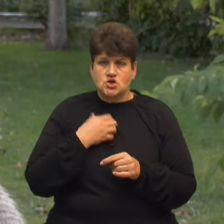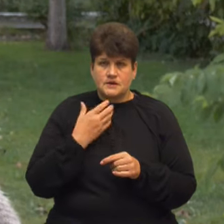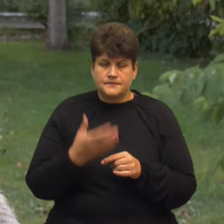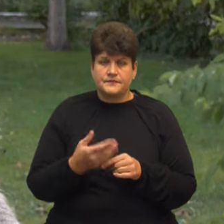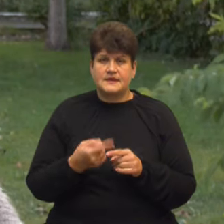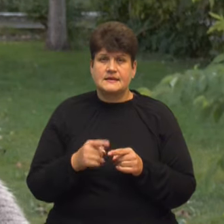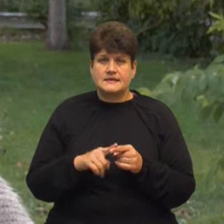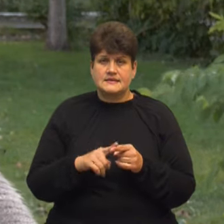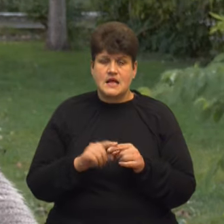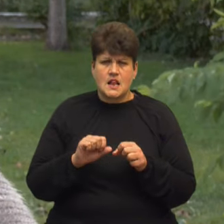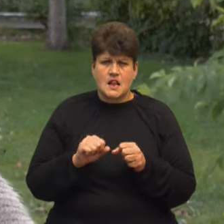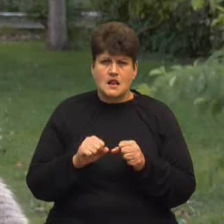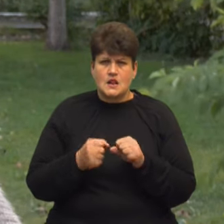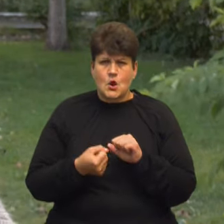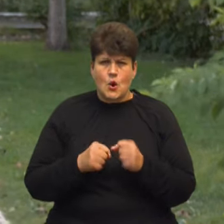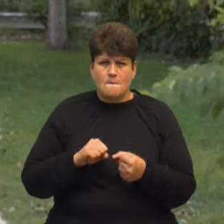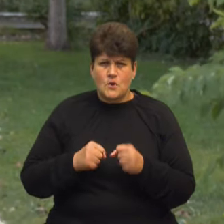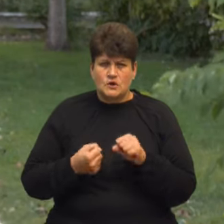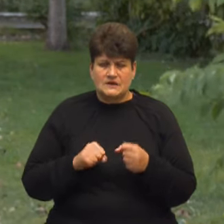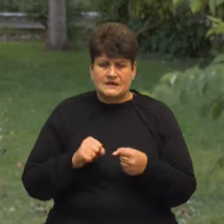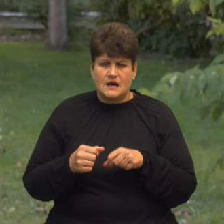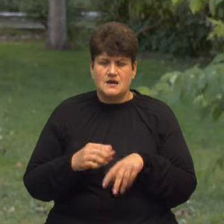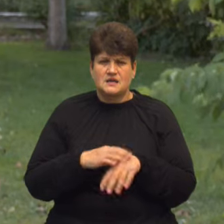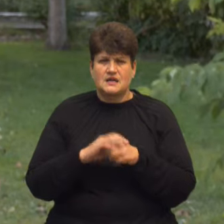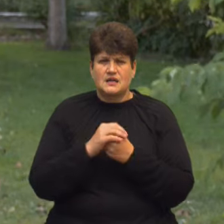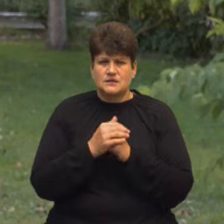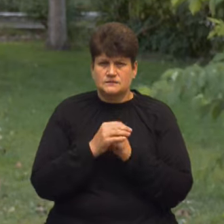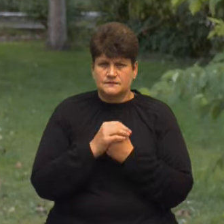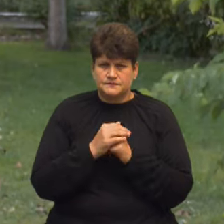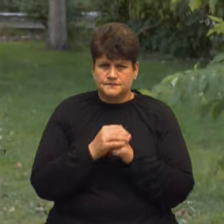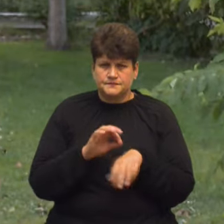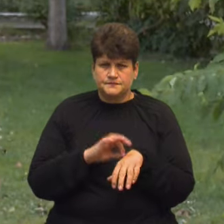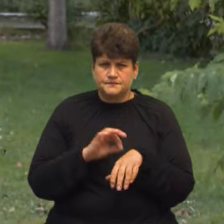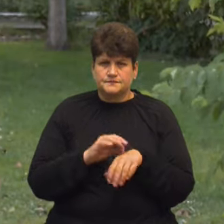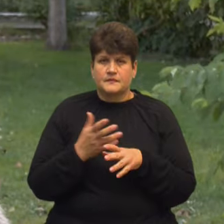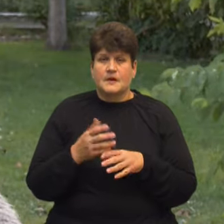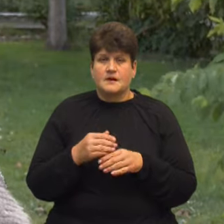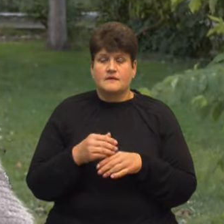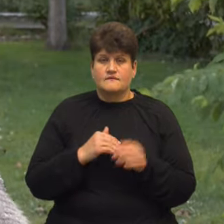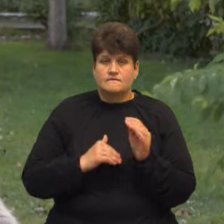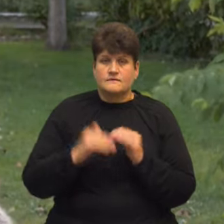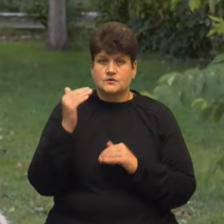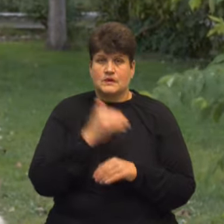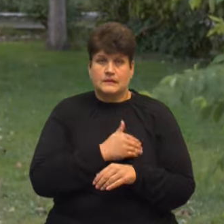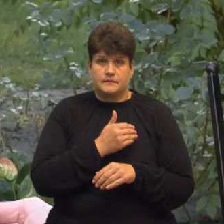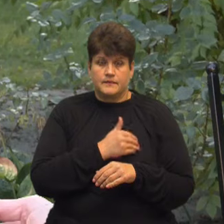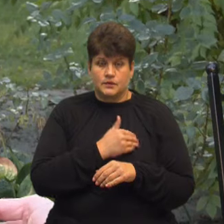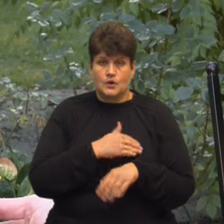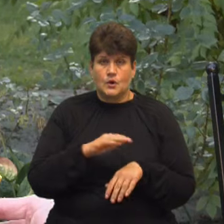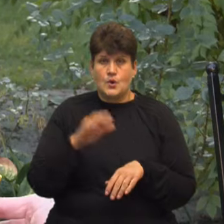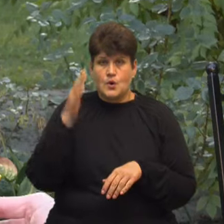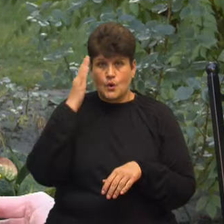це є ломота в тілі, біль в суглобах і в м'язах, це є підвищена температура, головний біль